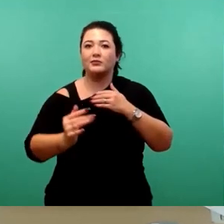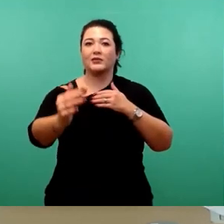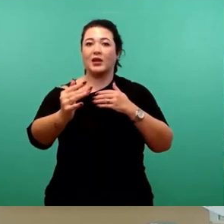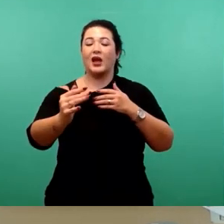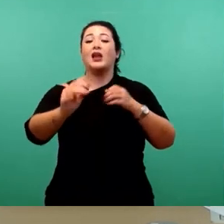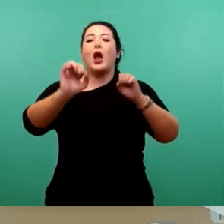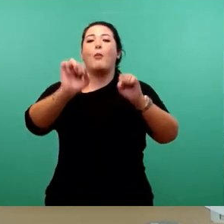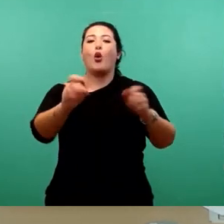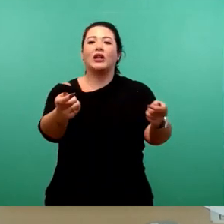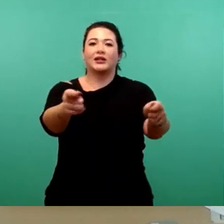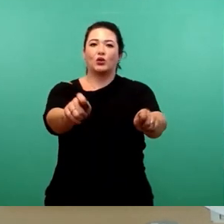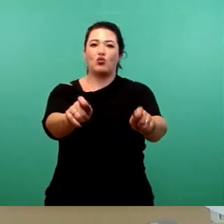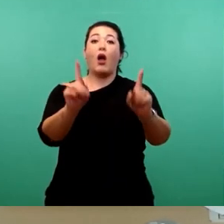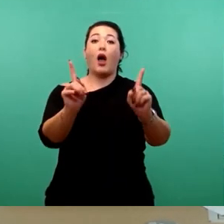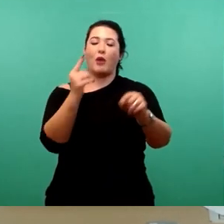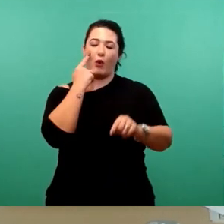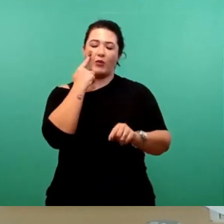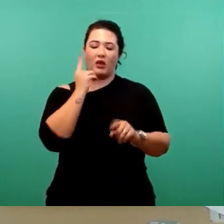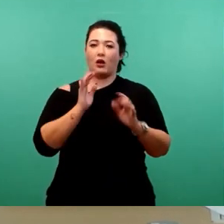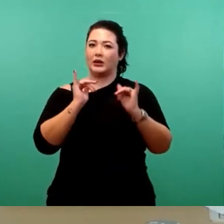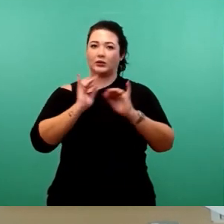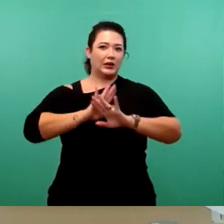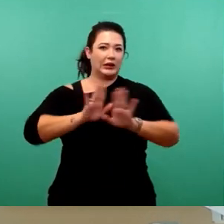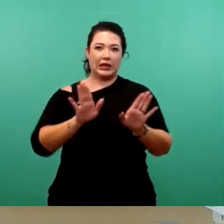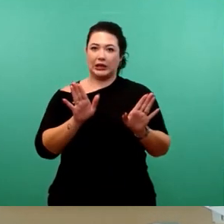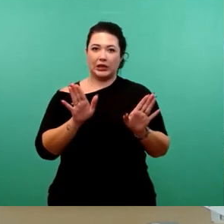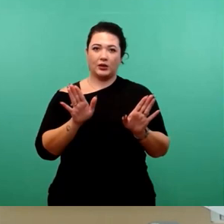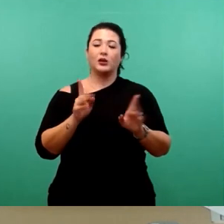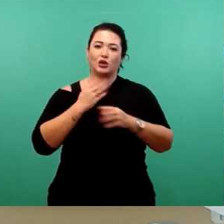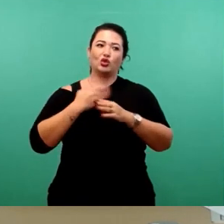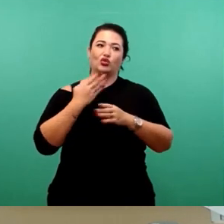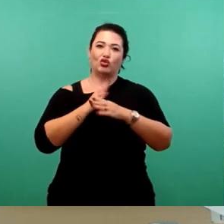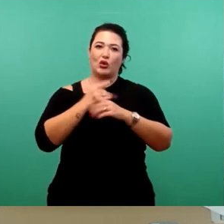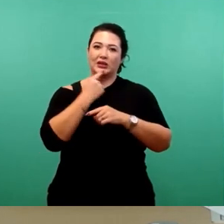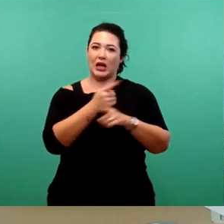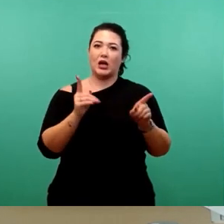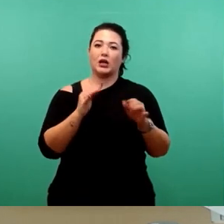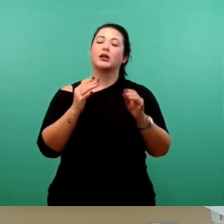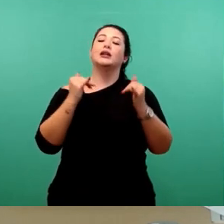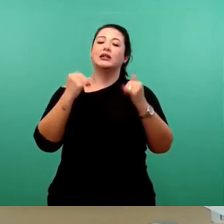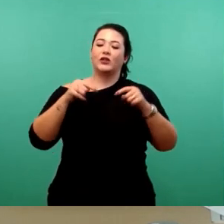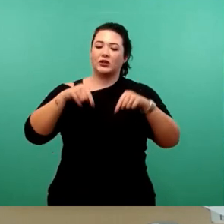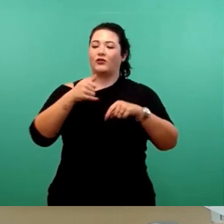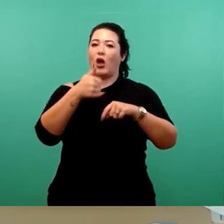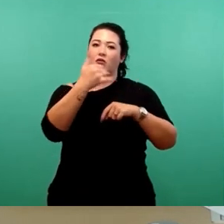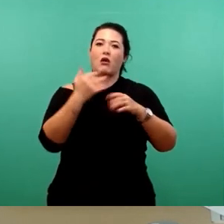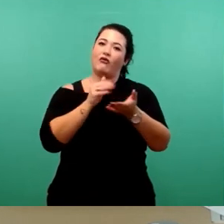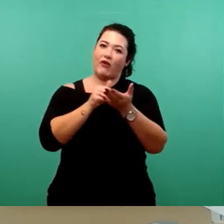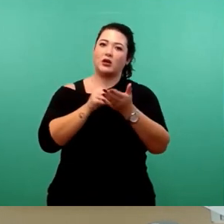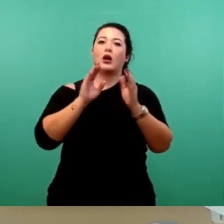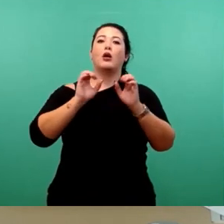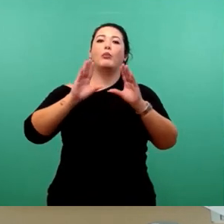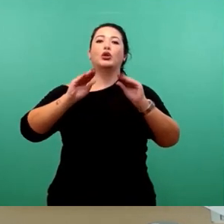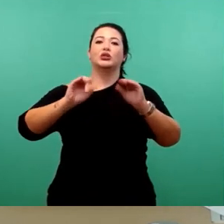im Moment ist, wie ich es schon ausgeführt hatte, der Weiterbetrieb möglich. Was an